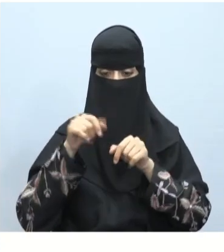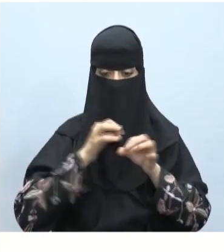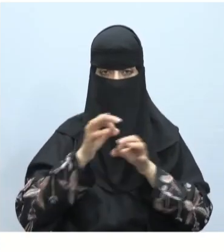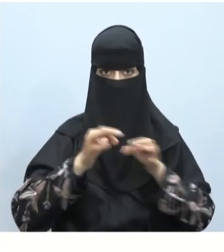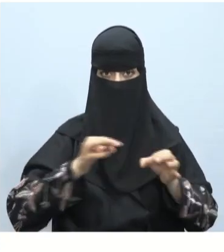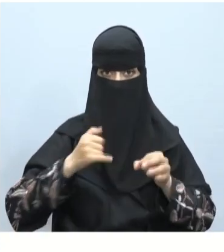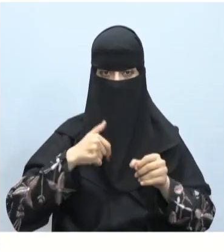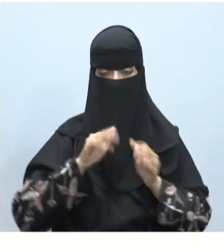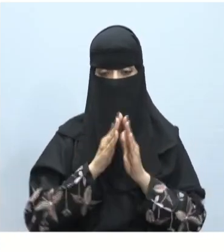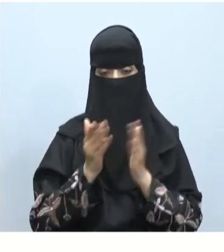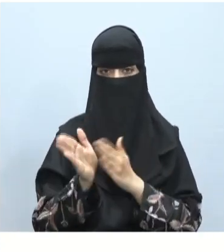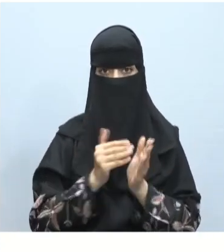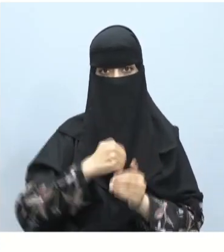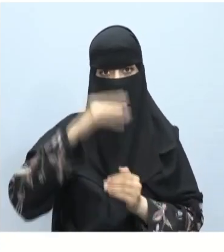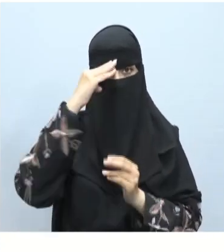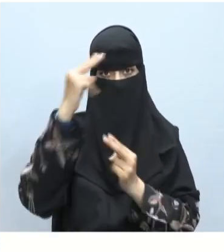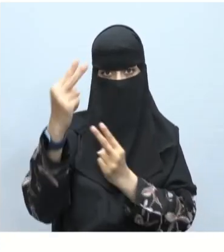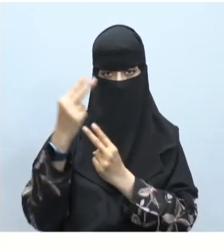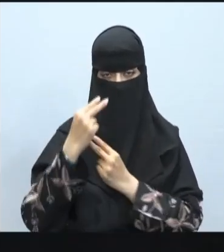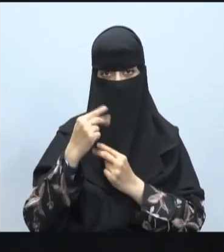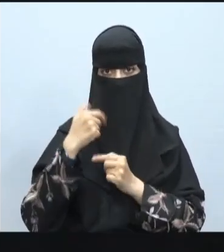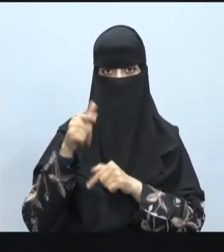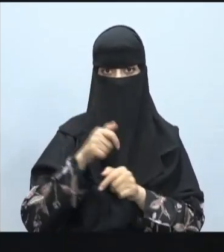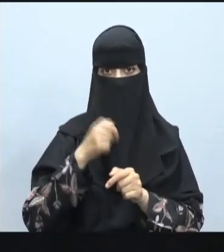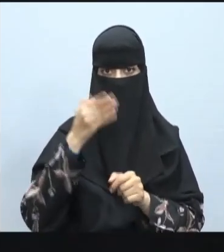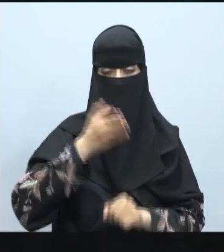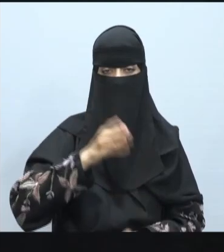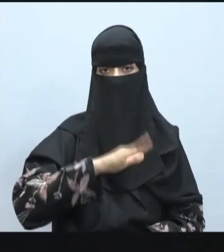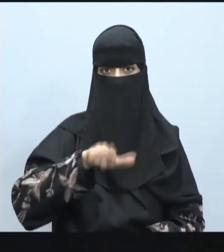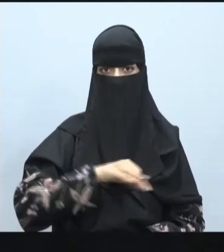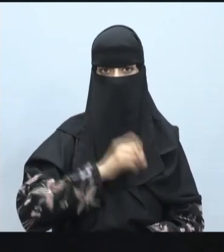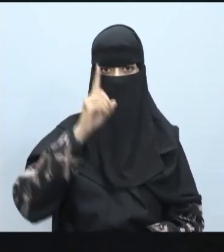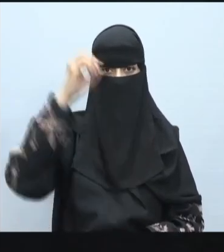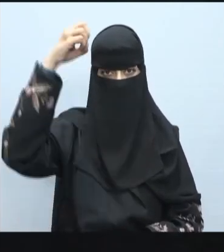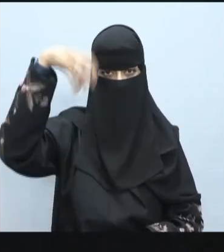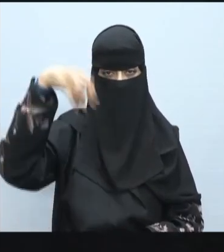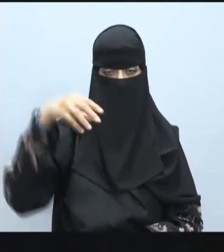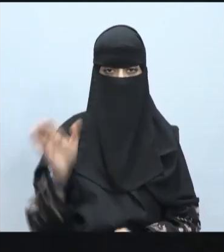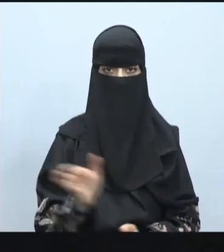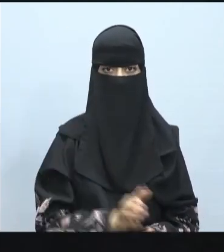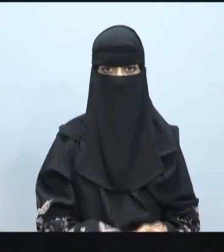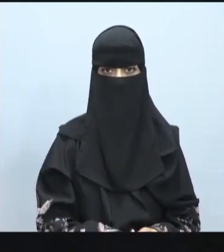وتخطيط الصفحة شكراً لكم على حسن الاستماع والمتابعة والسلام عليكم ورحمة الله وبركاته